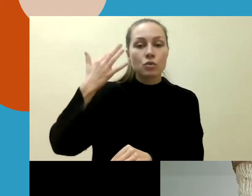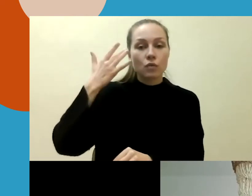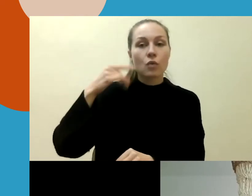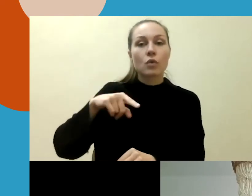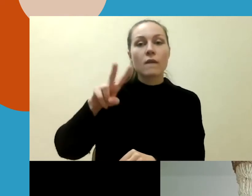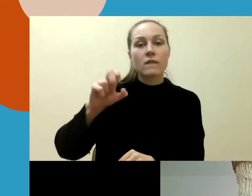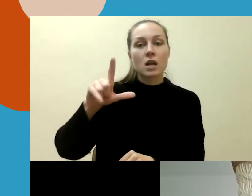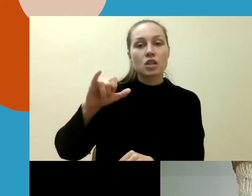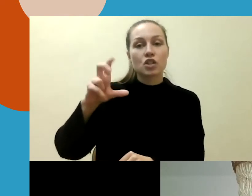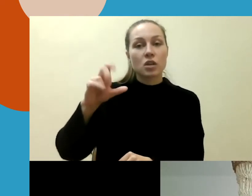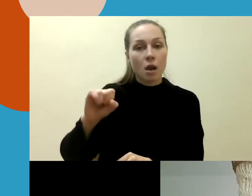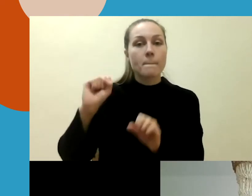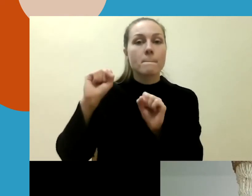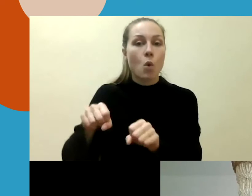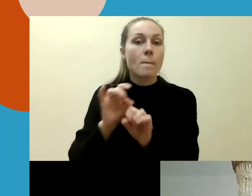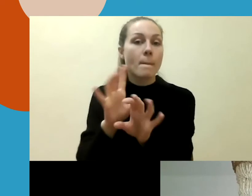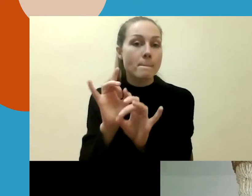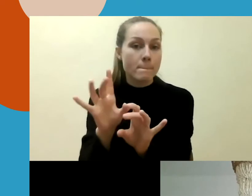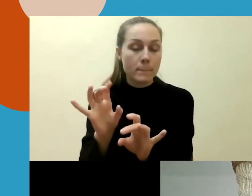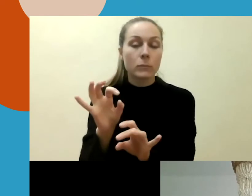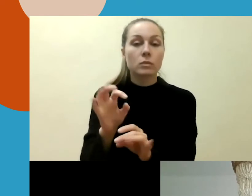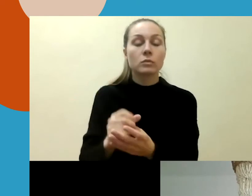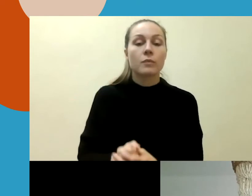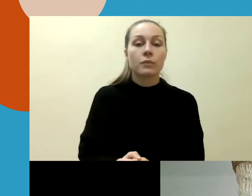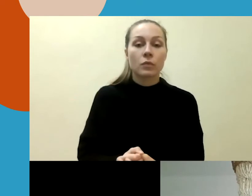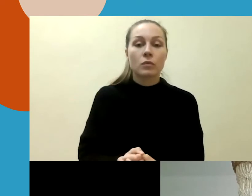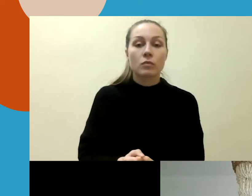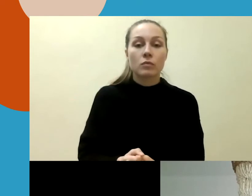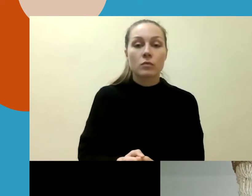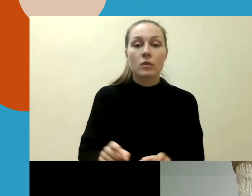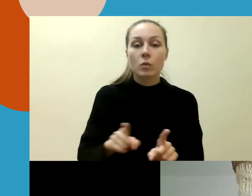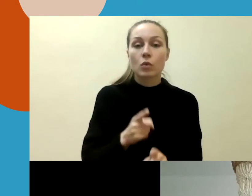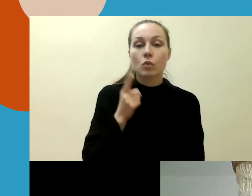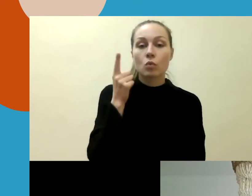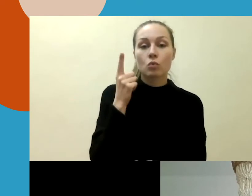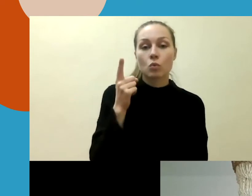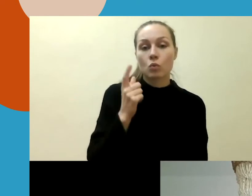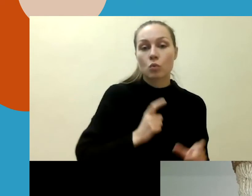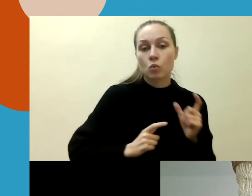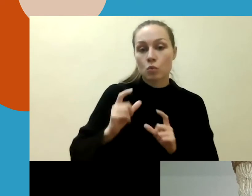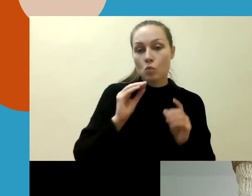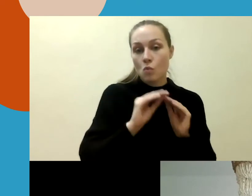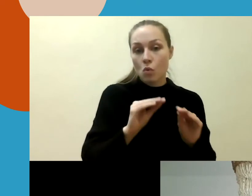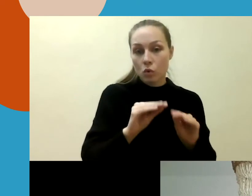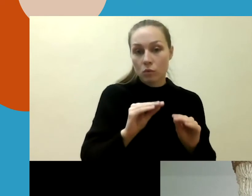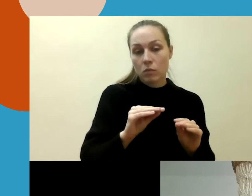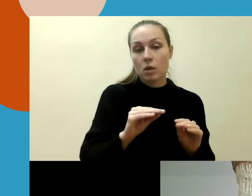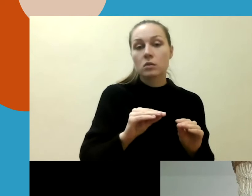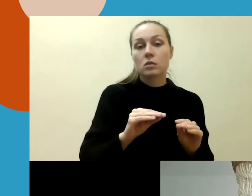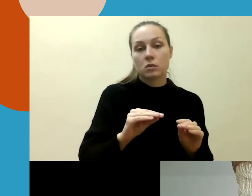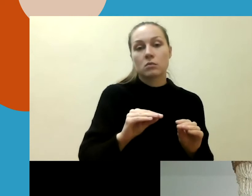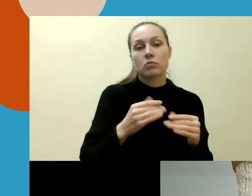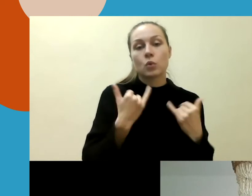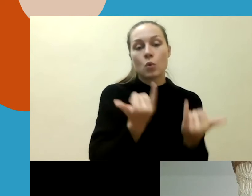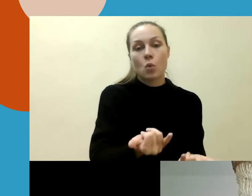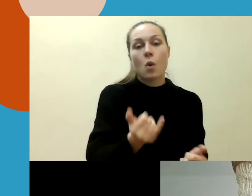Velička, bet pažiūrėjų buvo sukurti, nuotolinio kurso mokymas buvo sukurtas policijos pareigūnams,